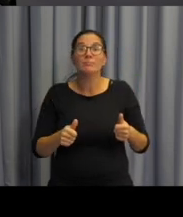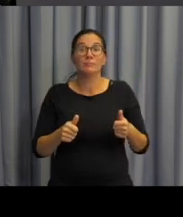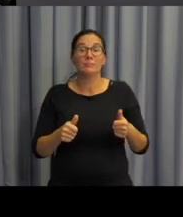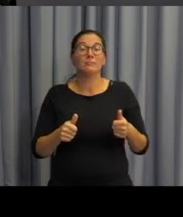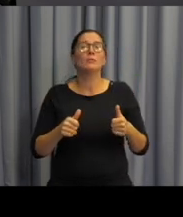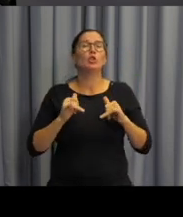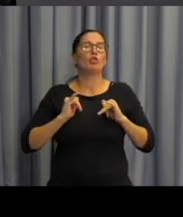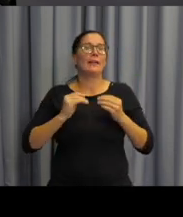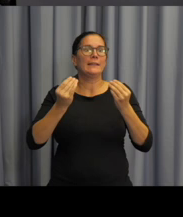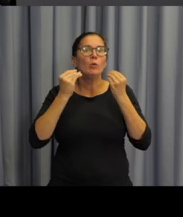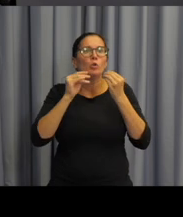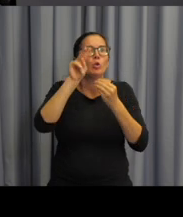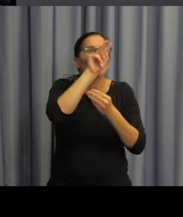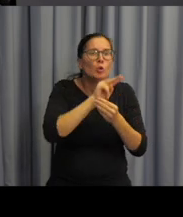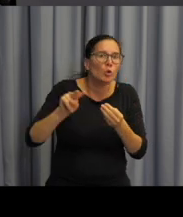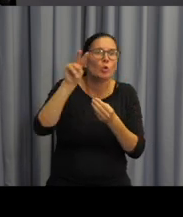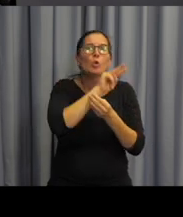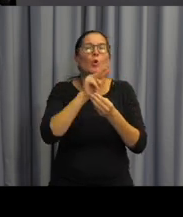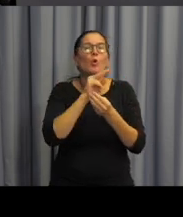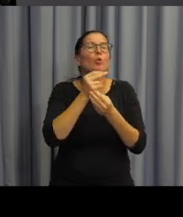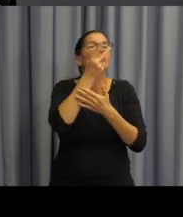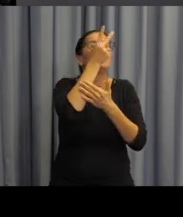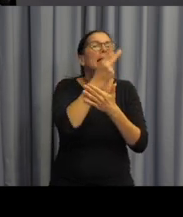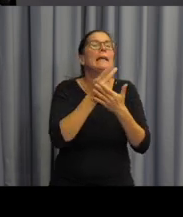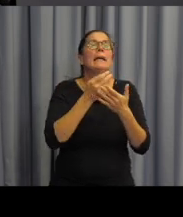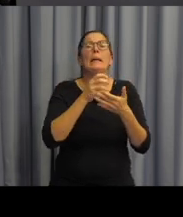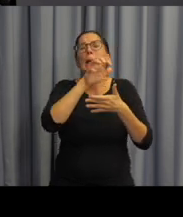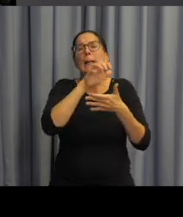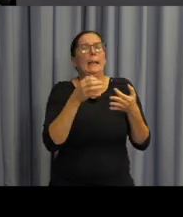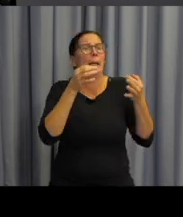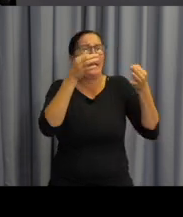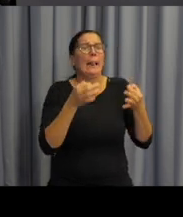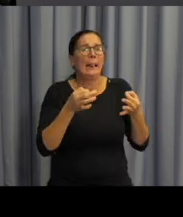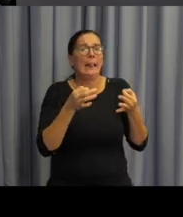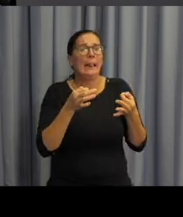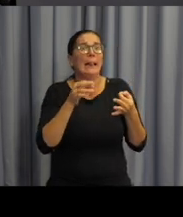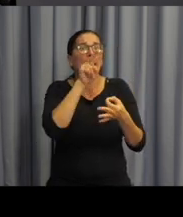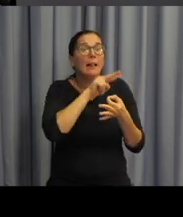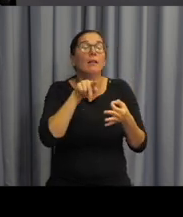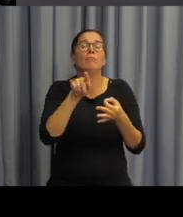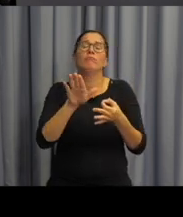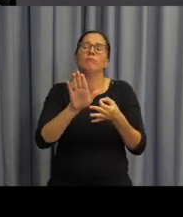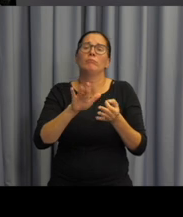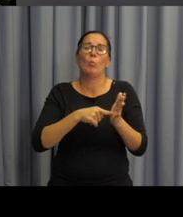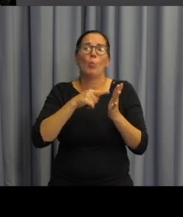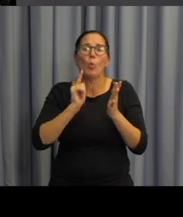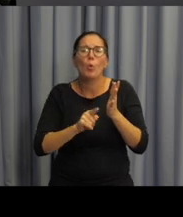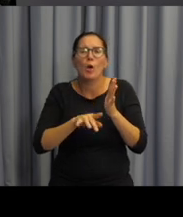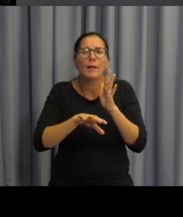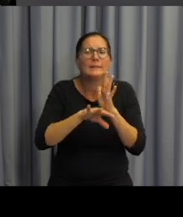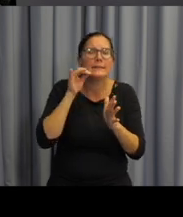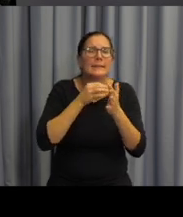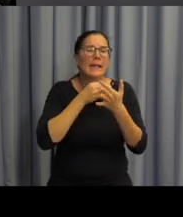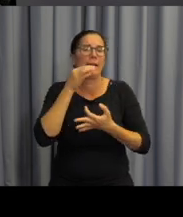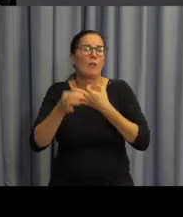se žáci učí orientovat v jednoduchém textu a mají za úkol zjistit